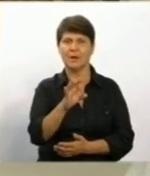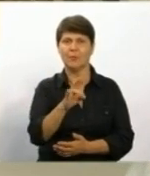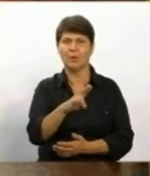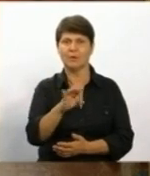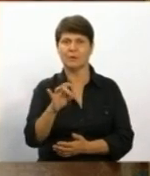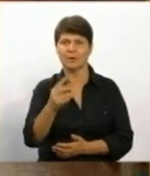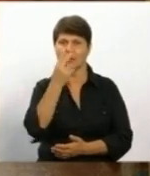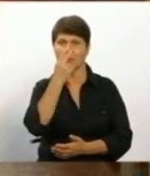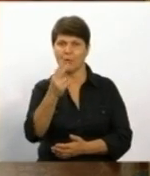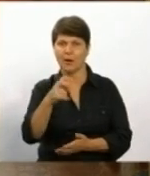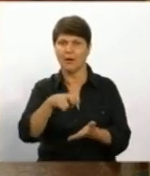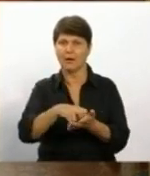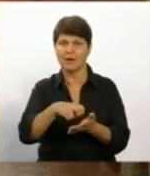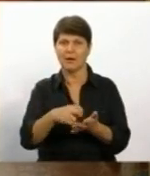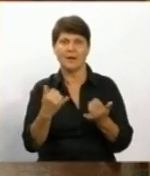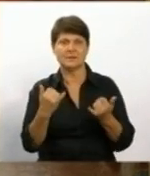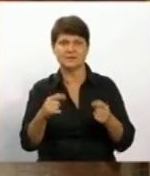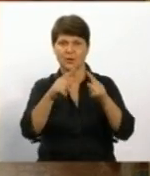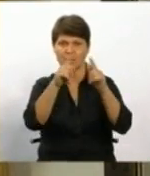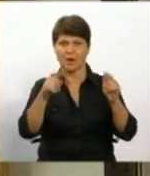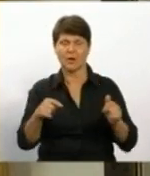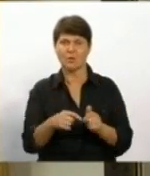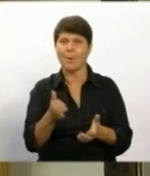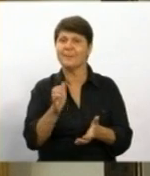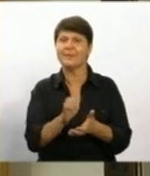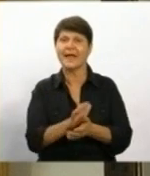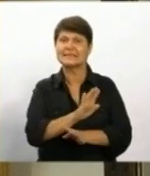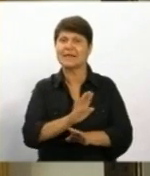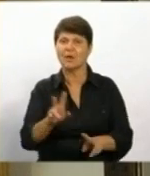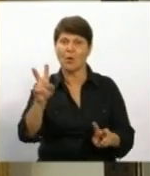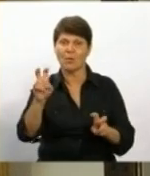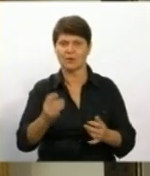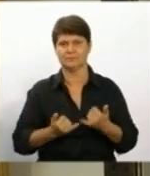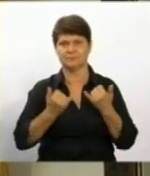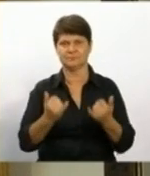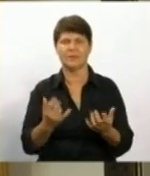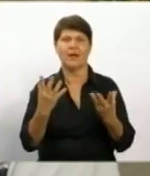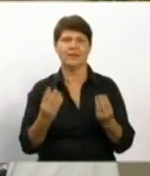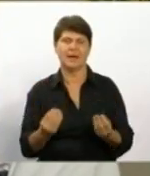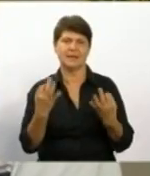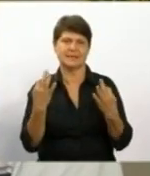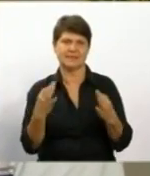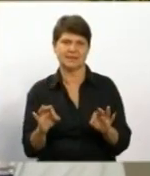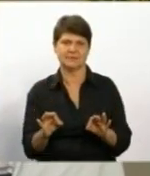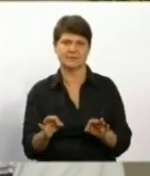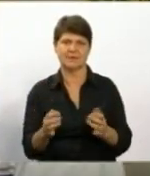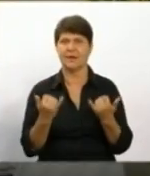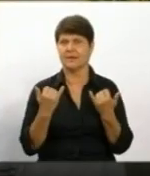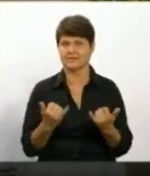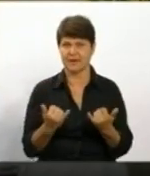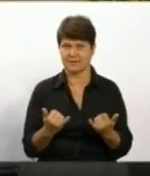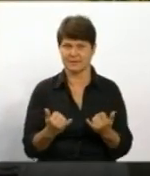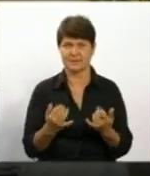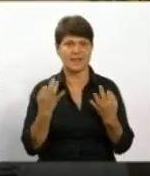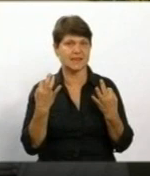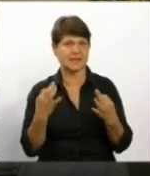побачив на листівці. Сьогодні картину «Незнайомка» презентує на виставці приуроченій «Дню Незалежності». Зараз в нас незалежність